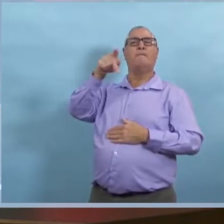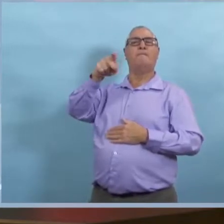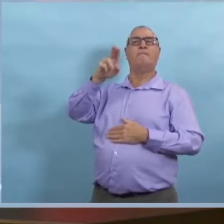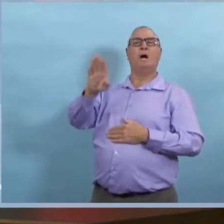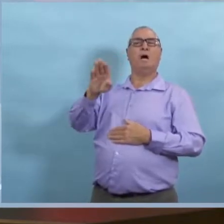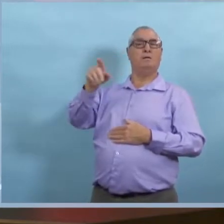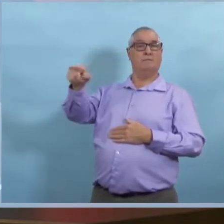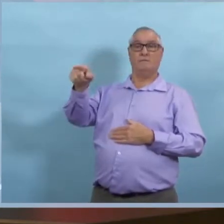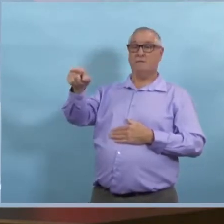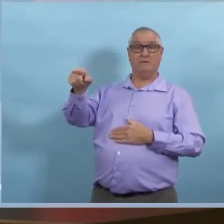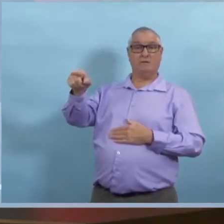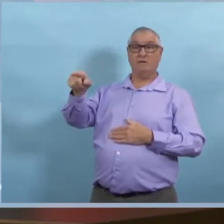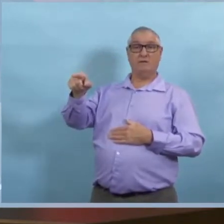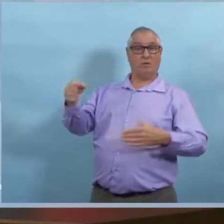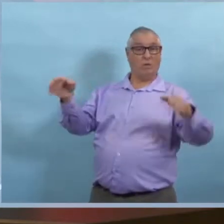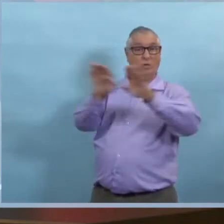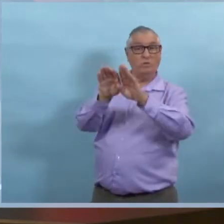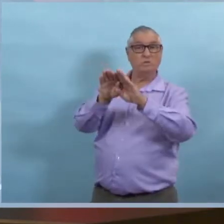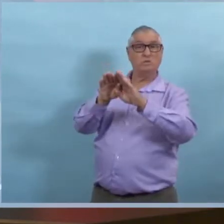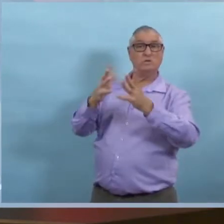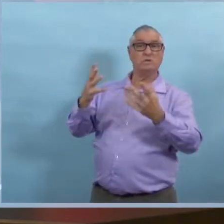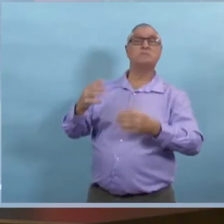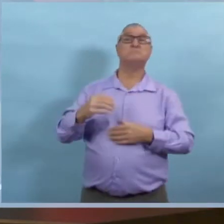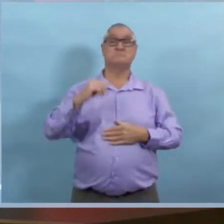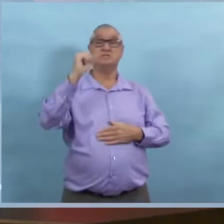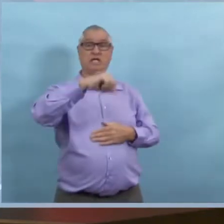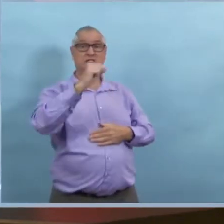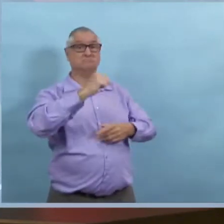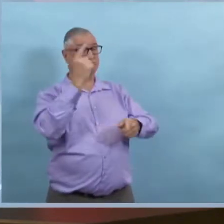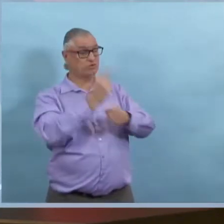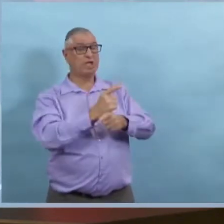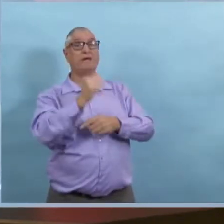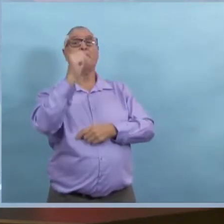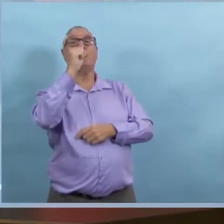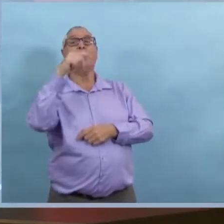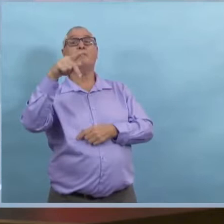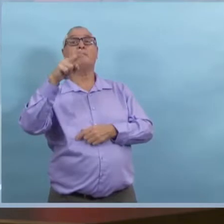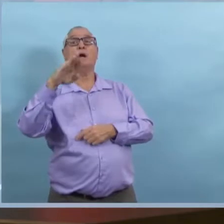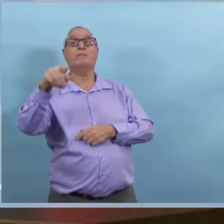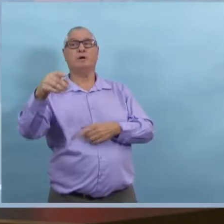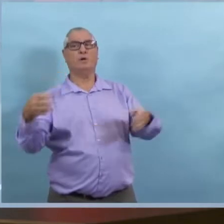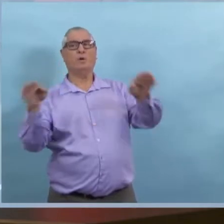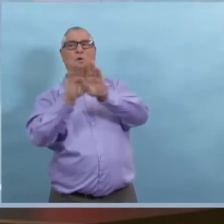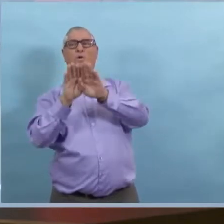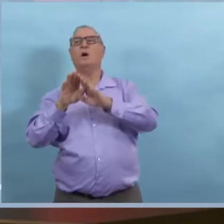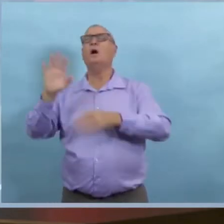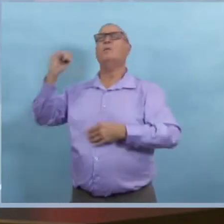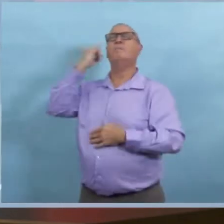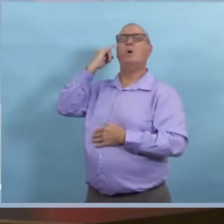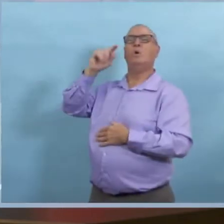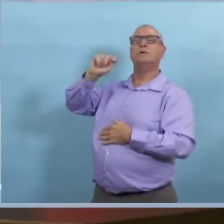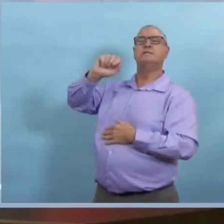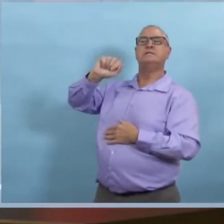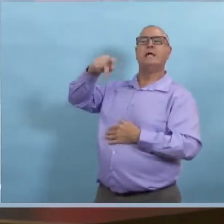Donc, là, vous parlez de tout ce qui se passe dans les hôtels, les salles indépendantes, tout ça.